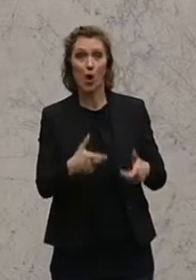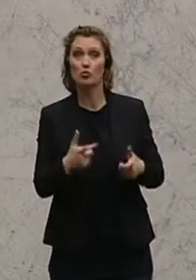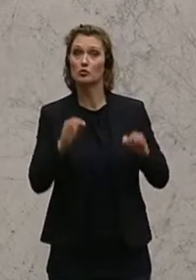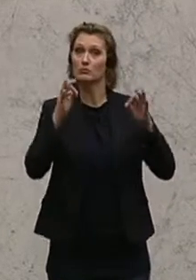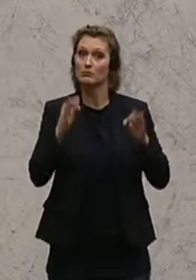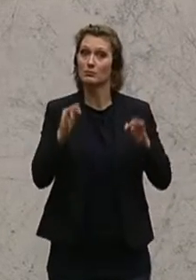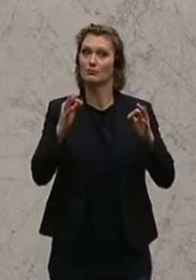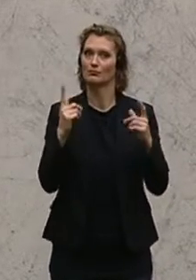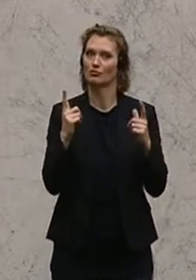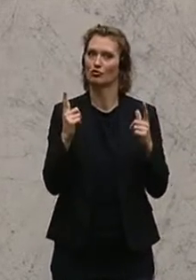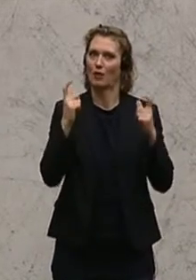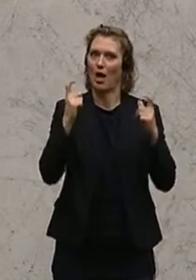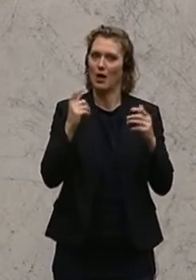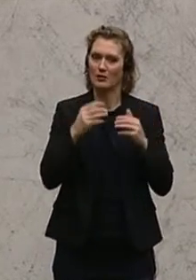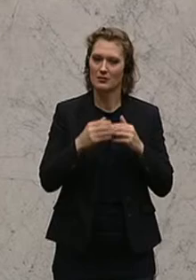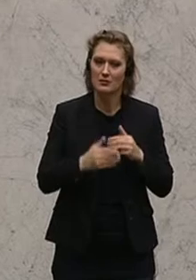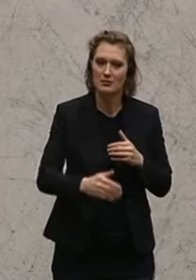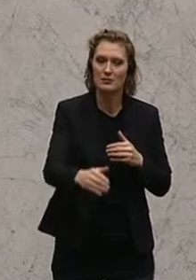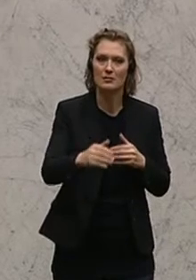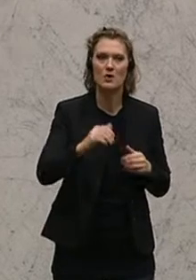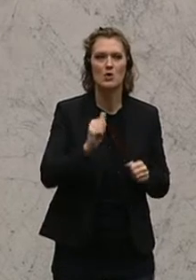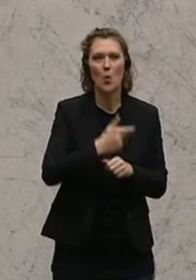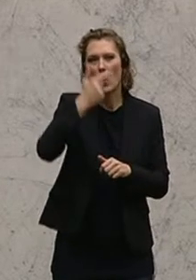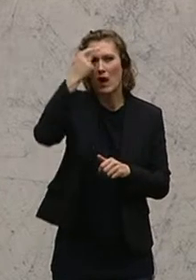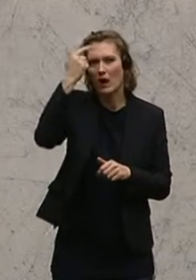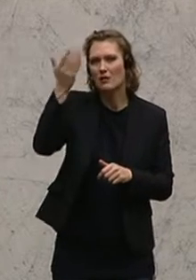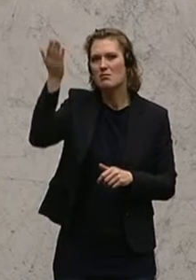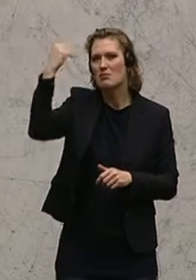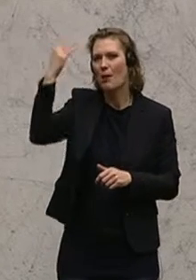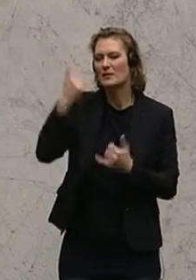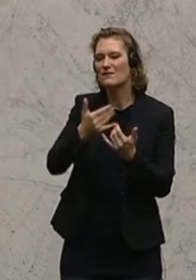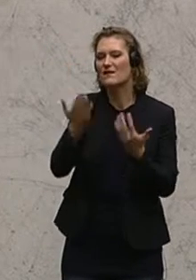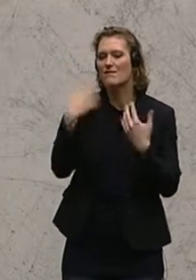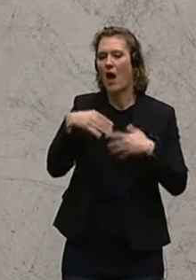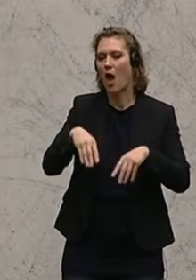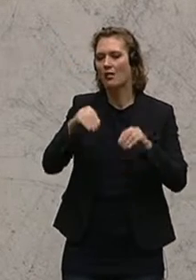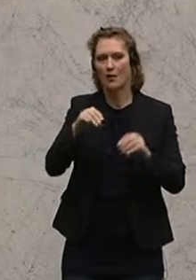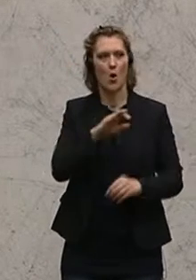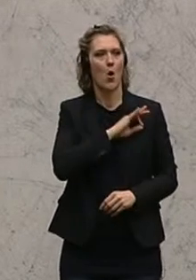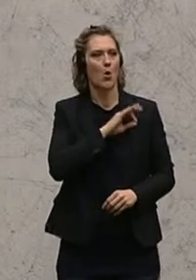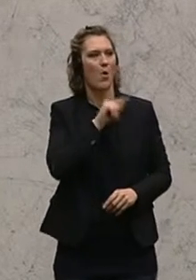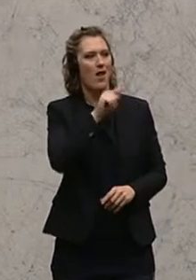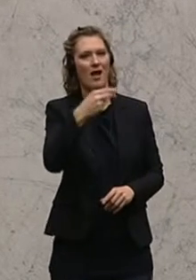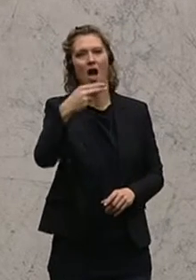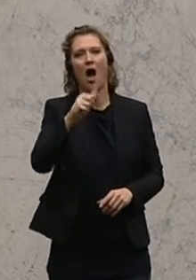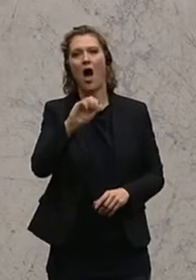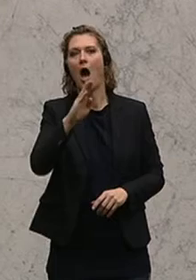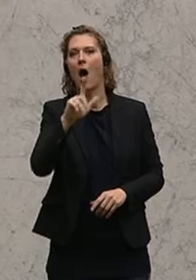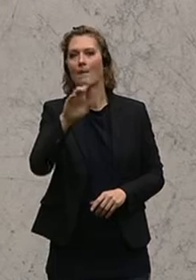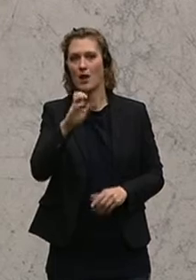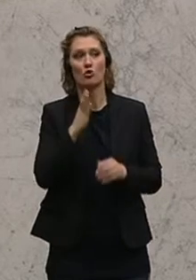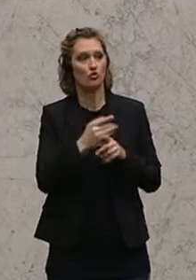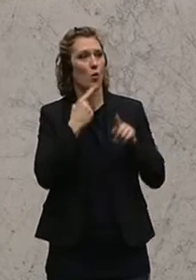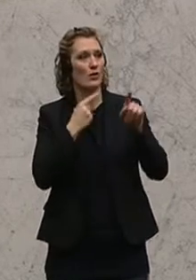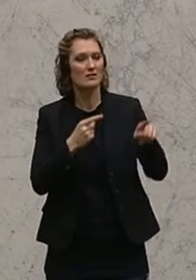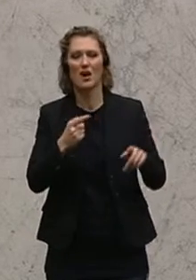eingesetzt haben, wir uns nochmal irgendwie darauf besinnen sollten, wie das Ganze zustande gekommen ist. Und der Kollege Hable hat es schon angesprochen, aber ich glaube, es ist ganz